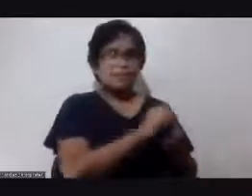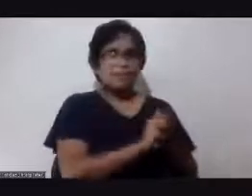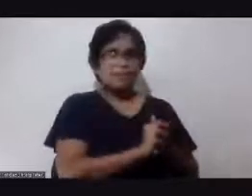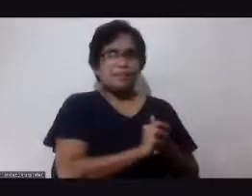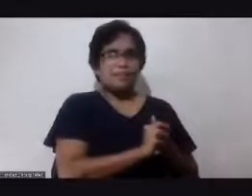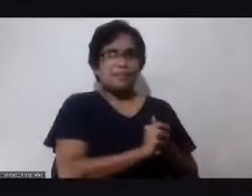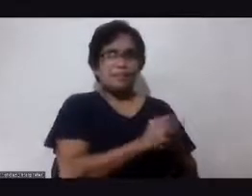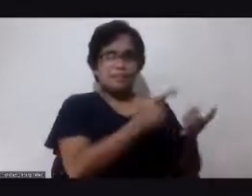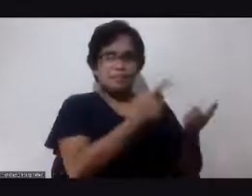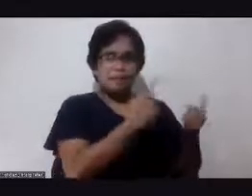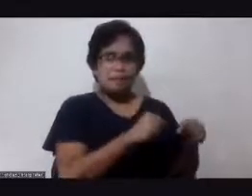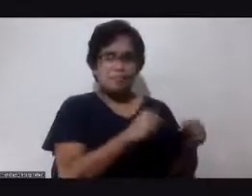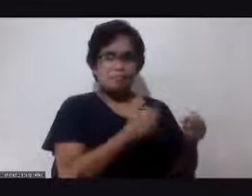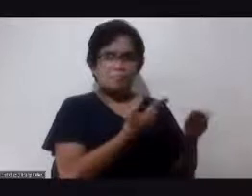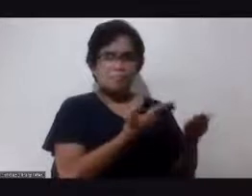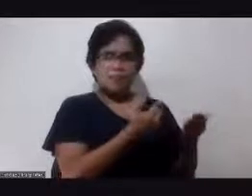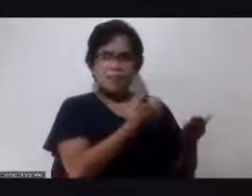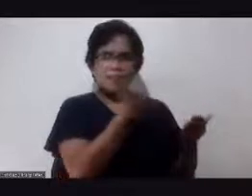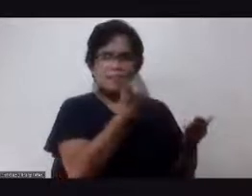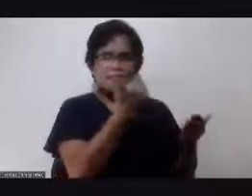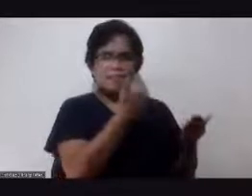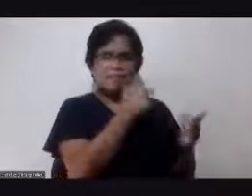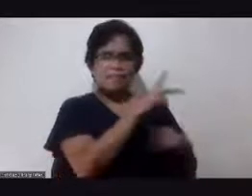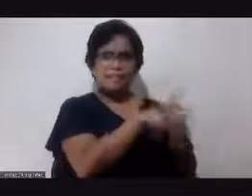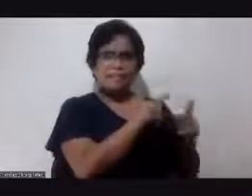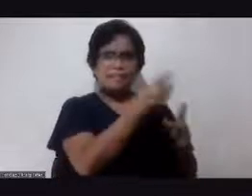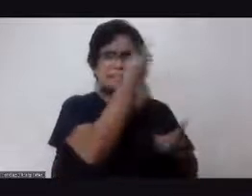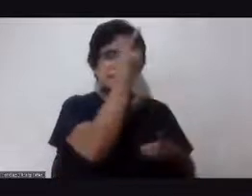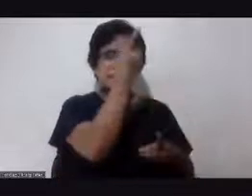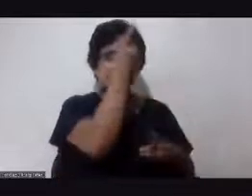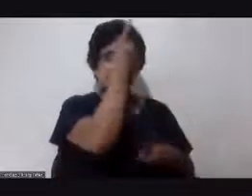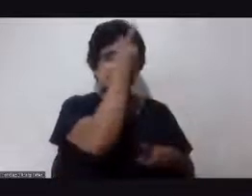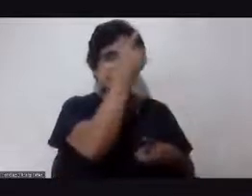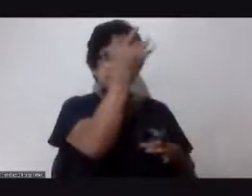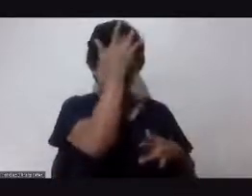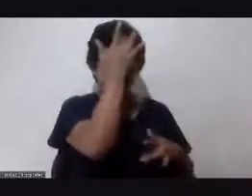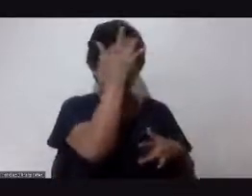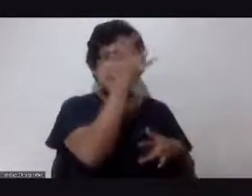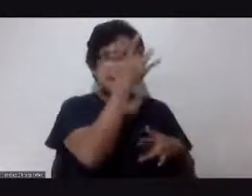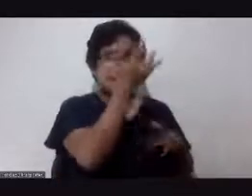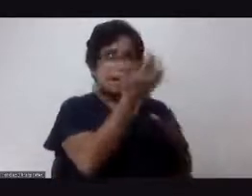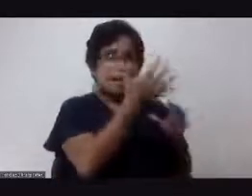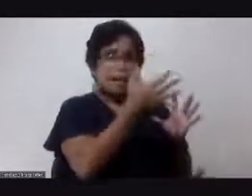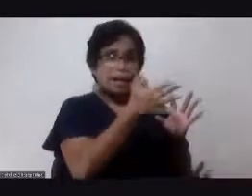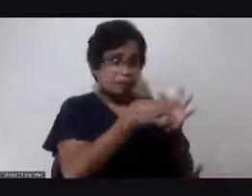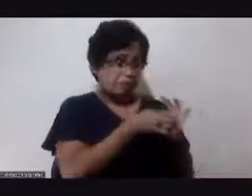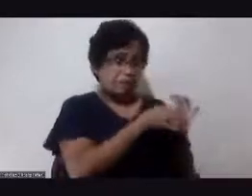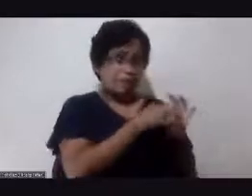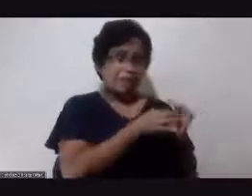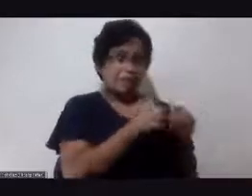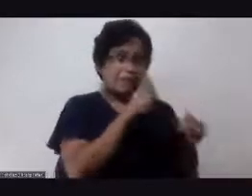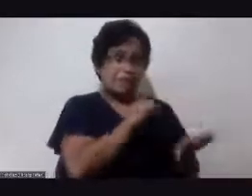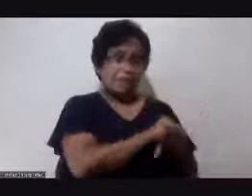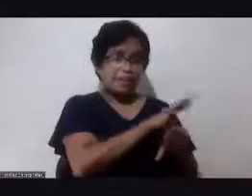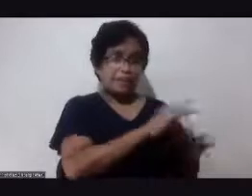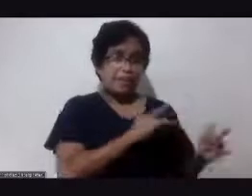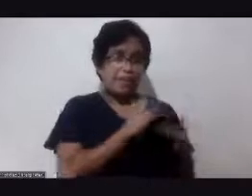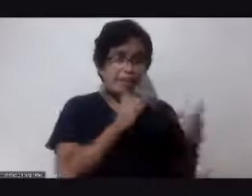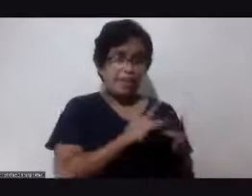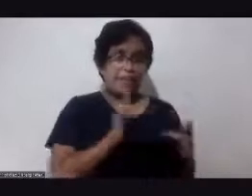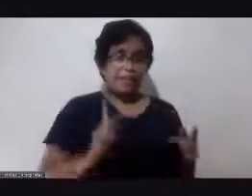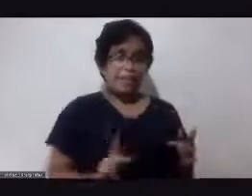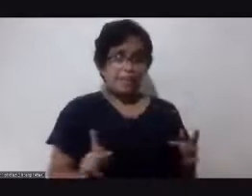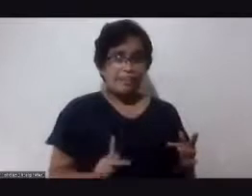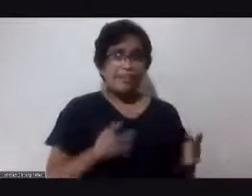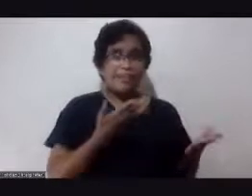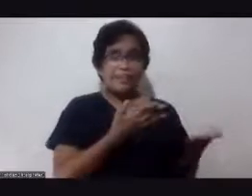ganon, papunta sa ibang, other kinds of diseases that will affect the heart, the kidney, the liver, and everything, and even the brain.